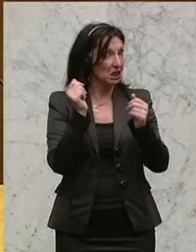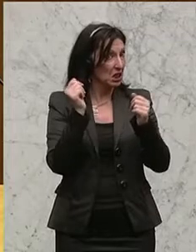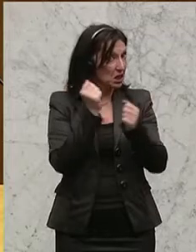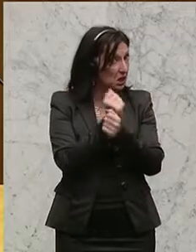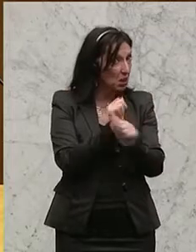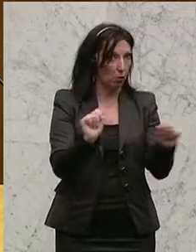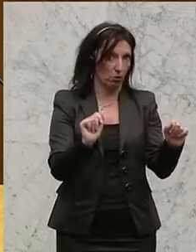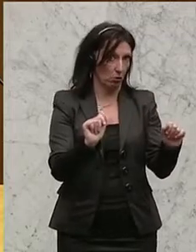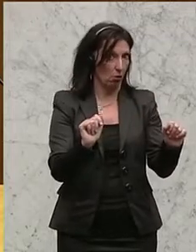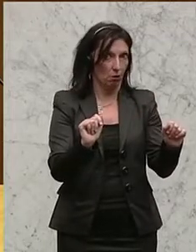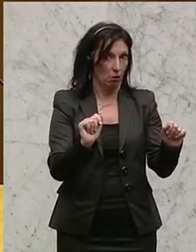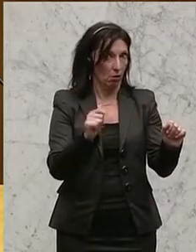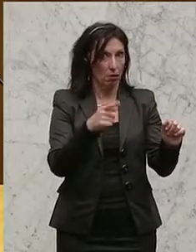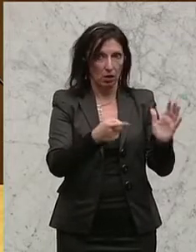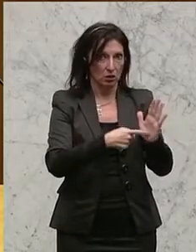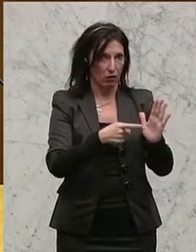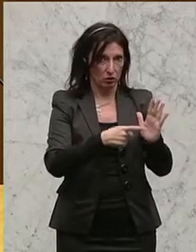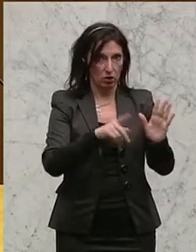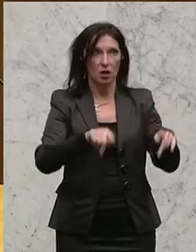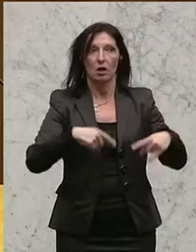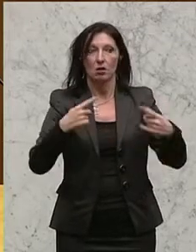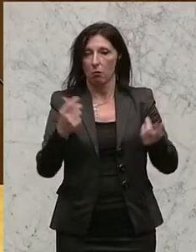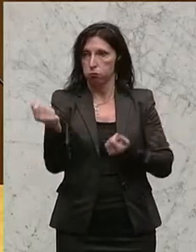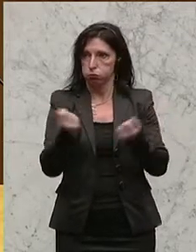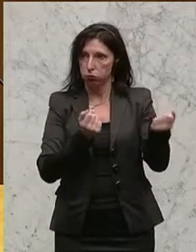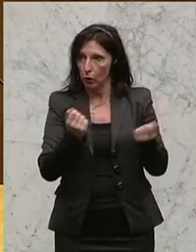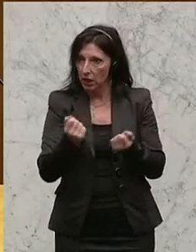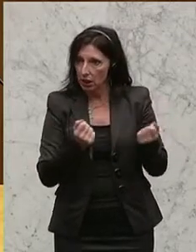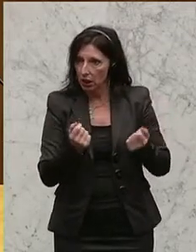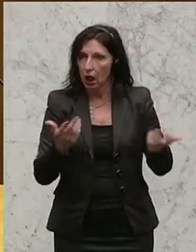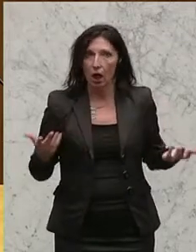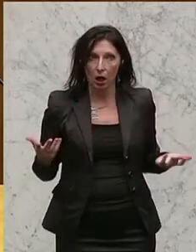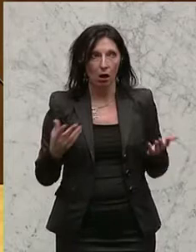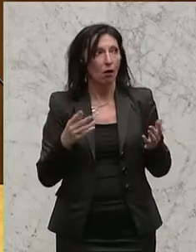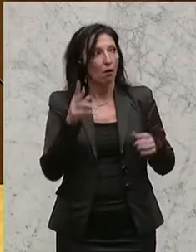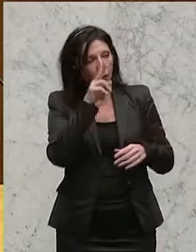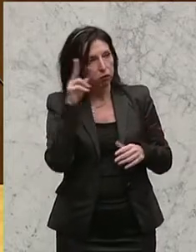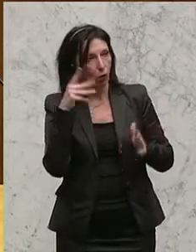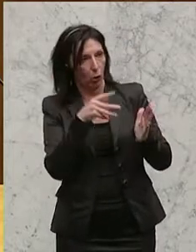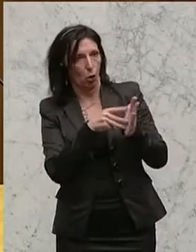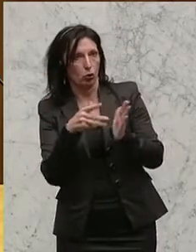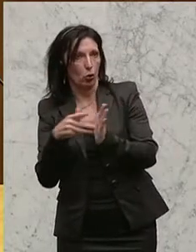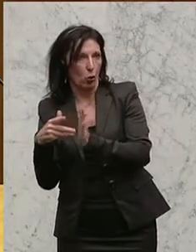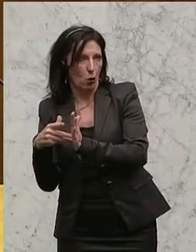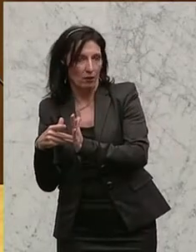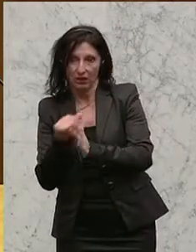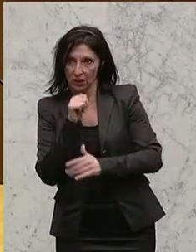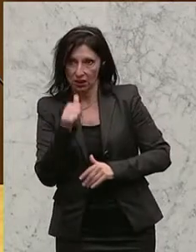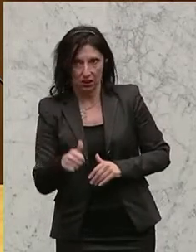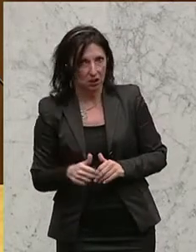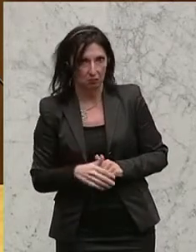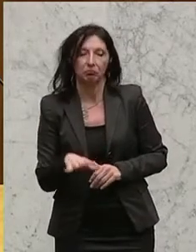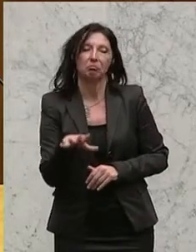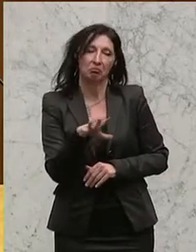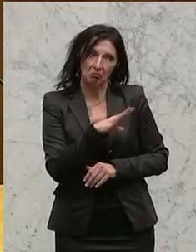weil nur dann sind die Politiker vor Ort auch dementsprechend kontrolliert durch das Volk. Weil sonst kann natürlich wir